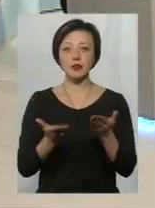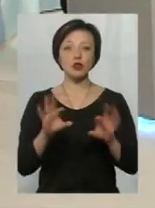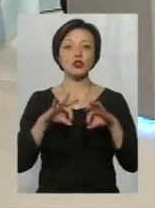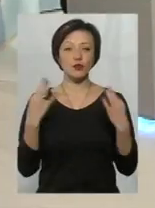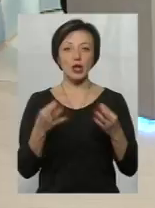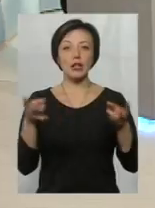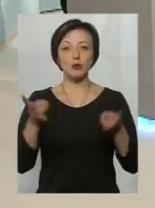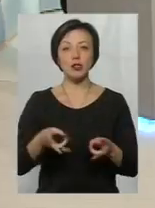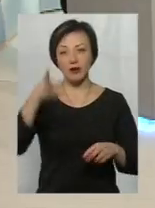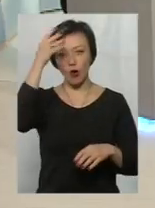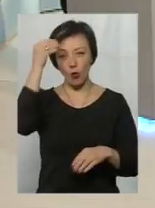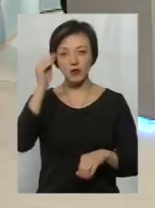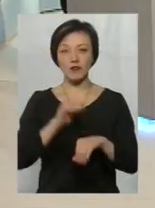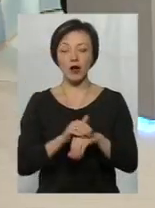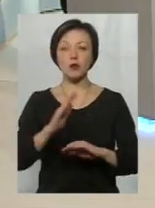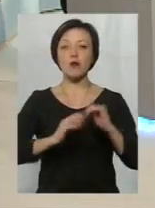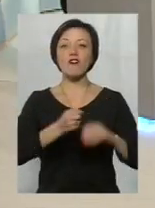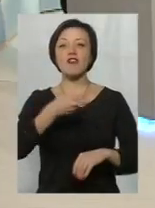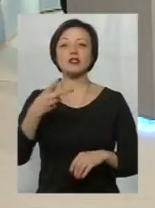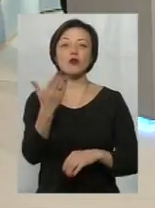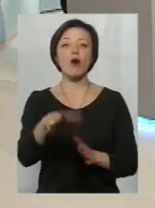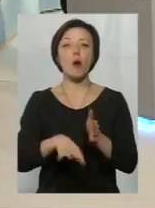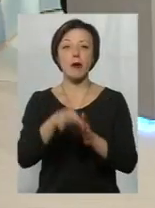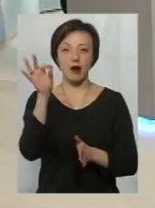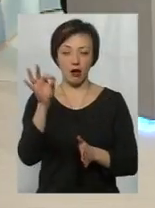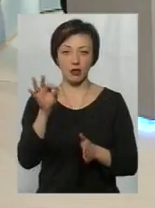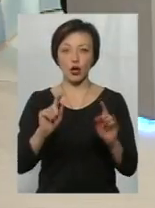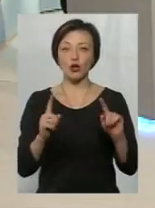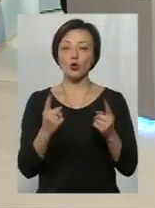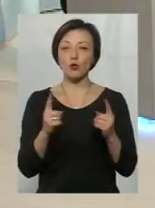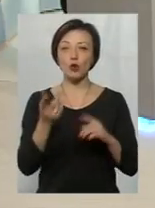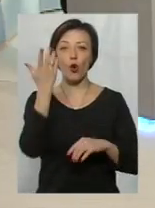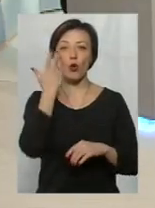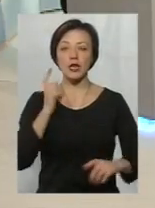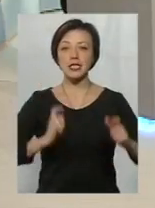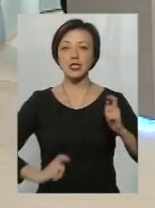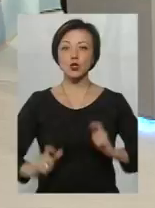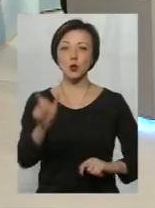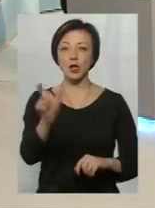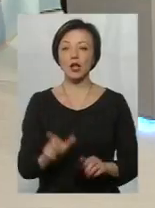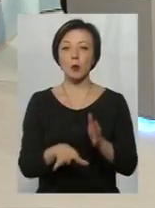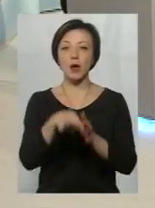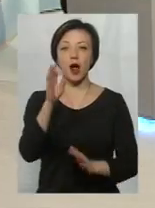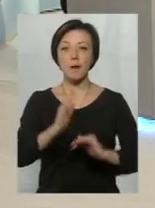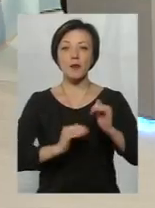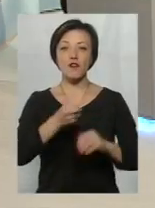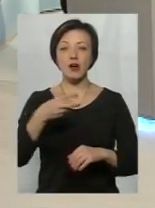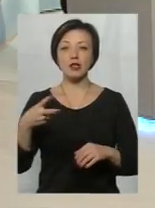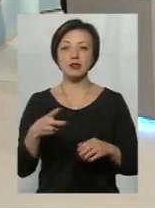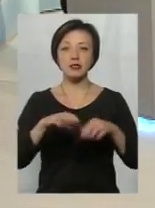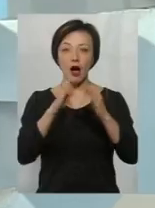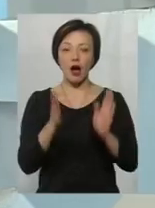необхідно враховувати фактор тої професії, яку ви обираєте. Тому що, коли студент обирає професію загального